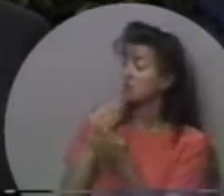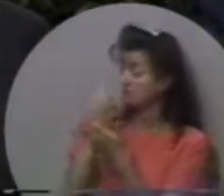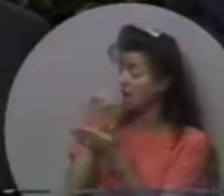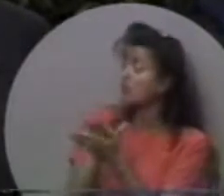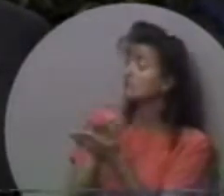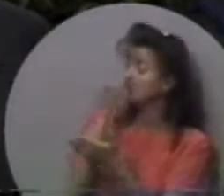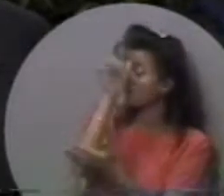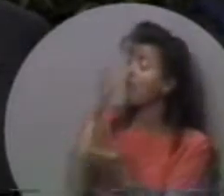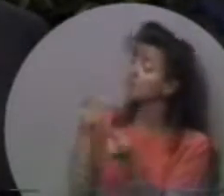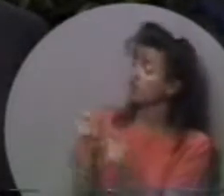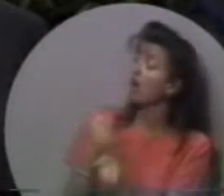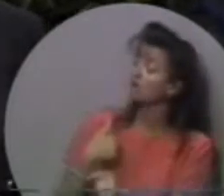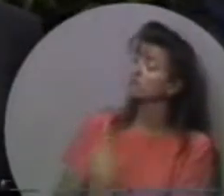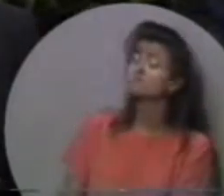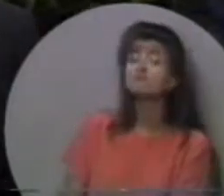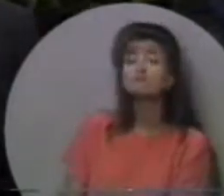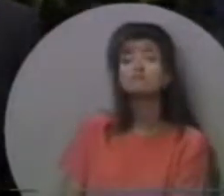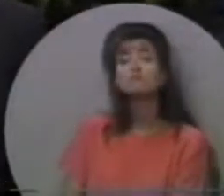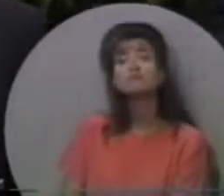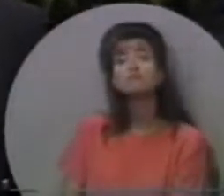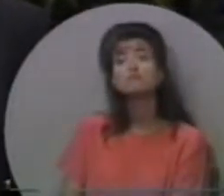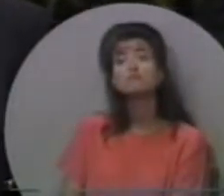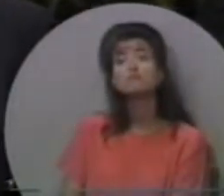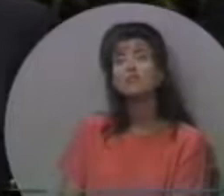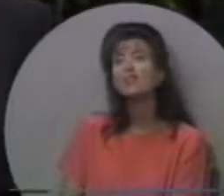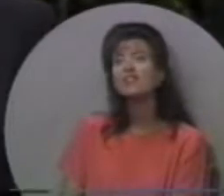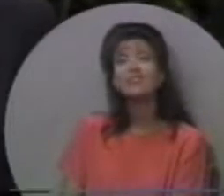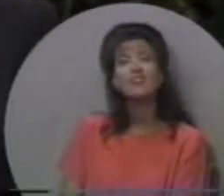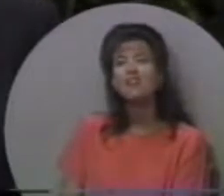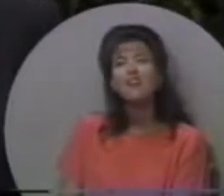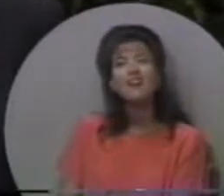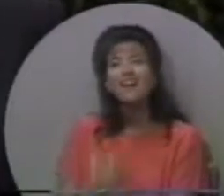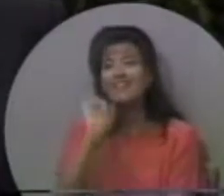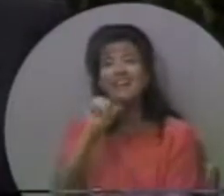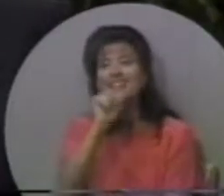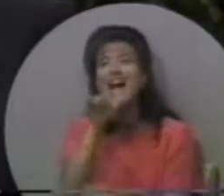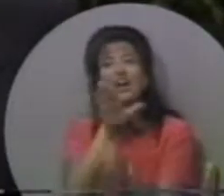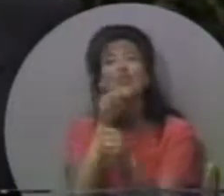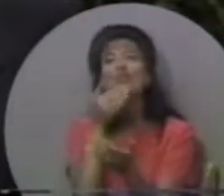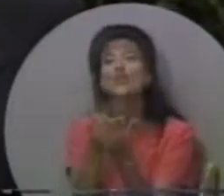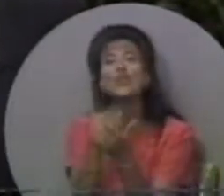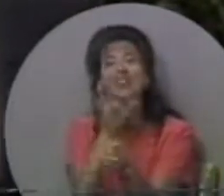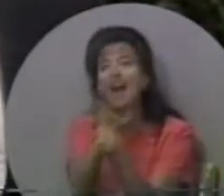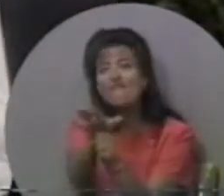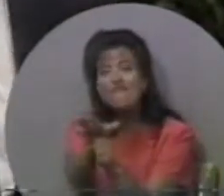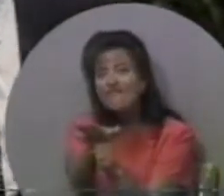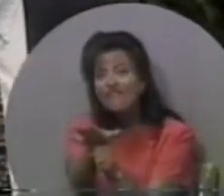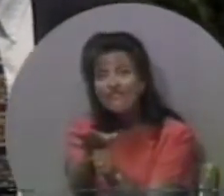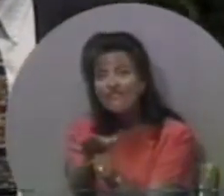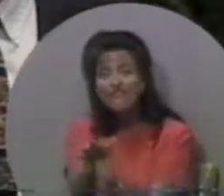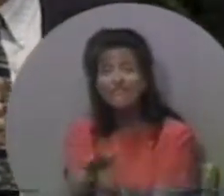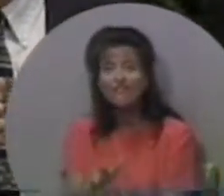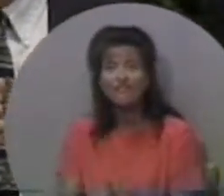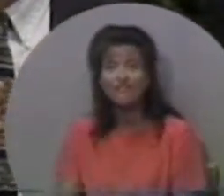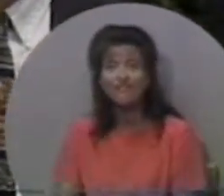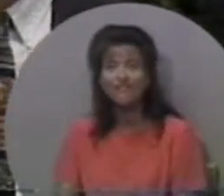Намагаюсь бути добрим чоловіком і добрим батьком. І все не відповідає.